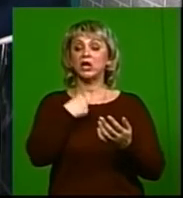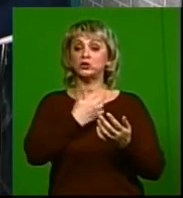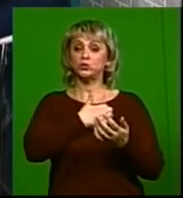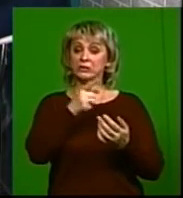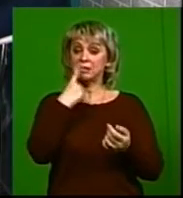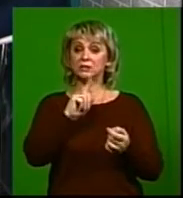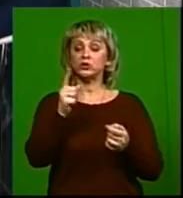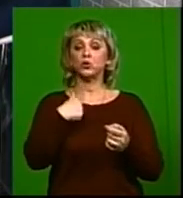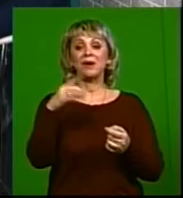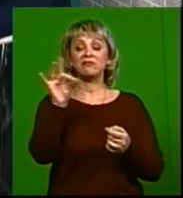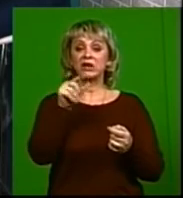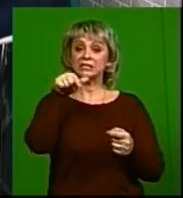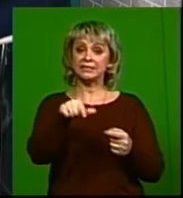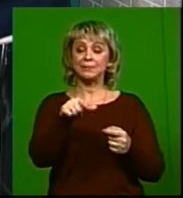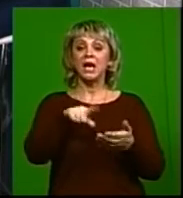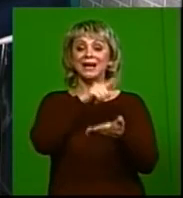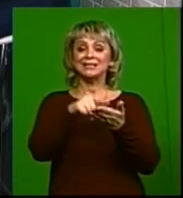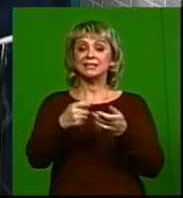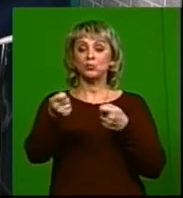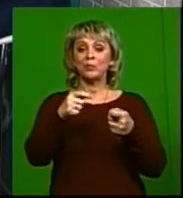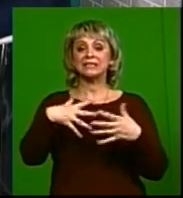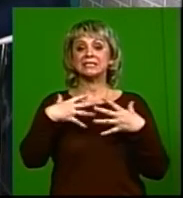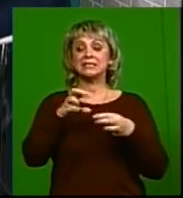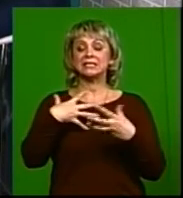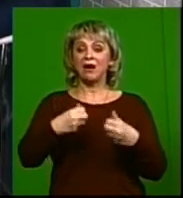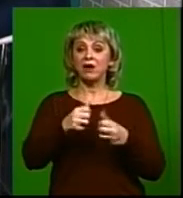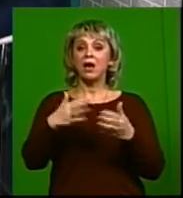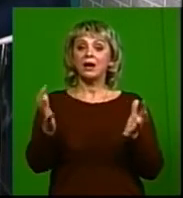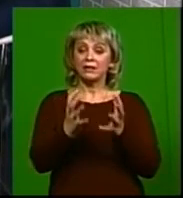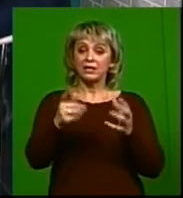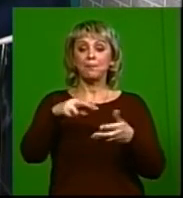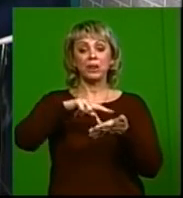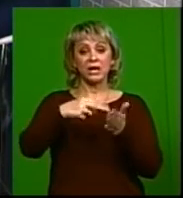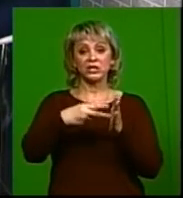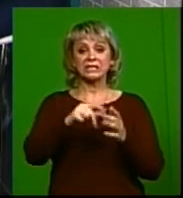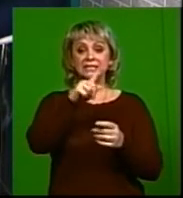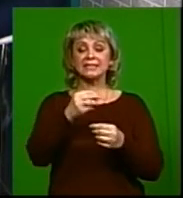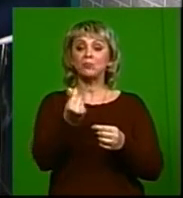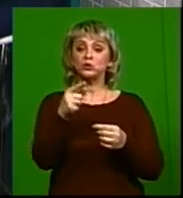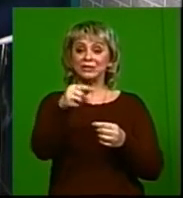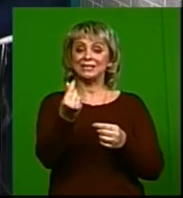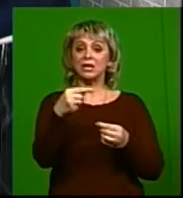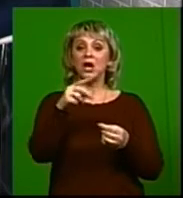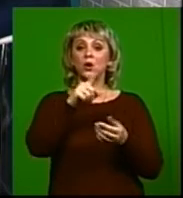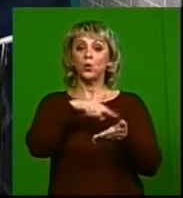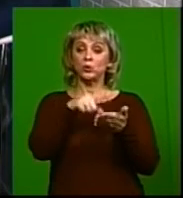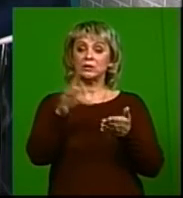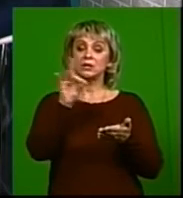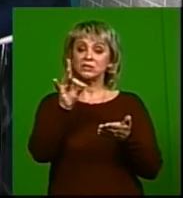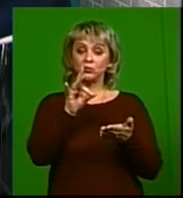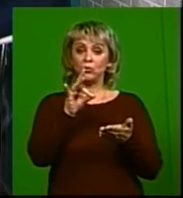мы вот в Ростове с городским управлением здравоохранения сегодня планируем за бюджетные деньги города Ростова